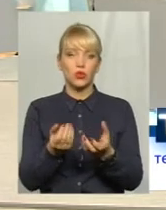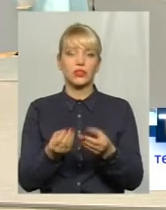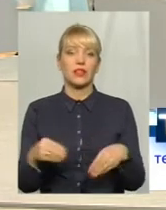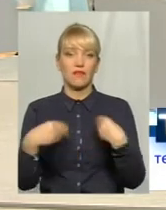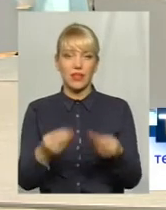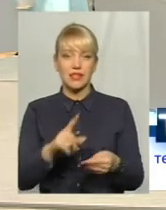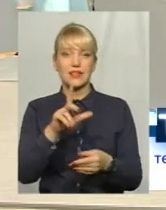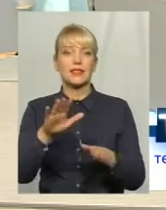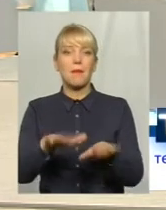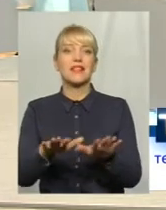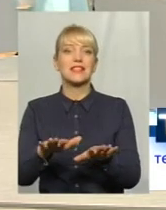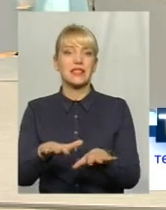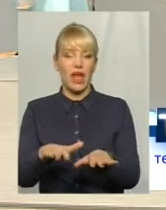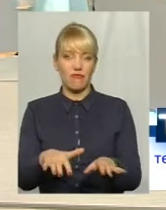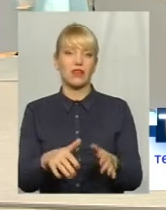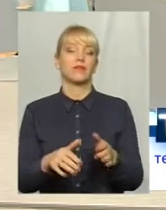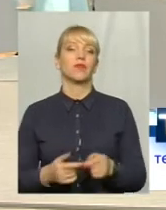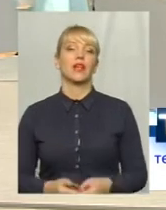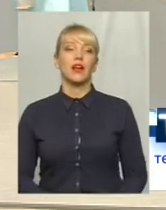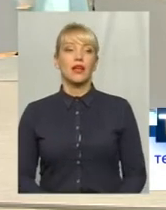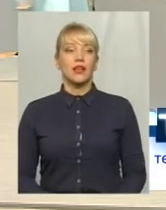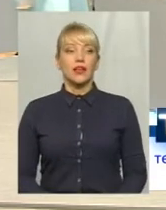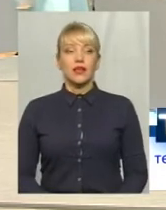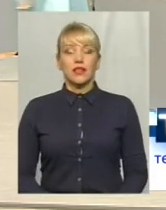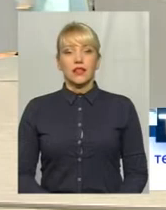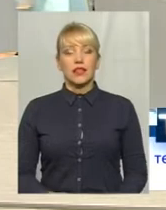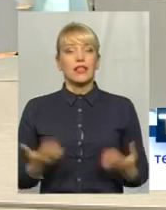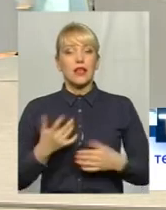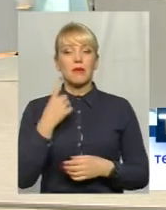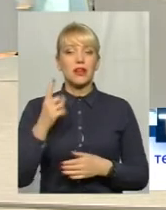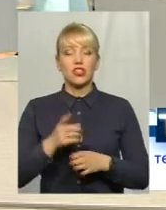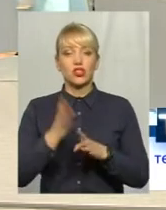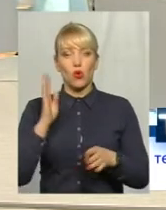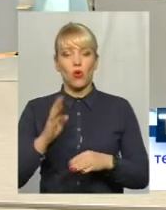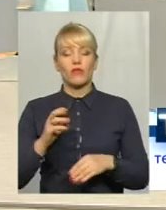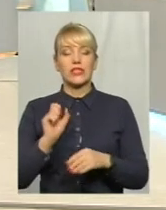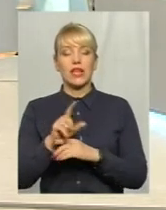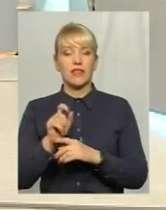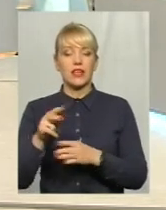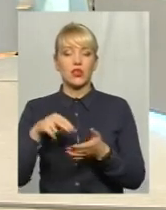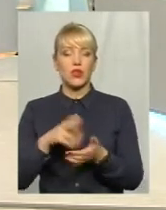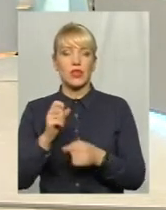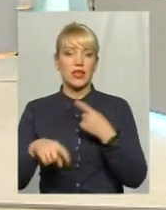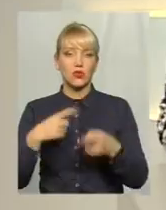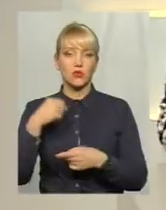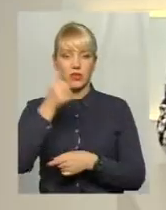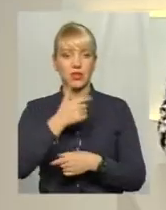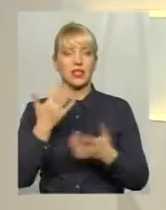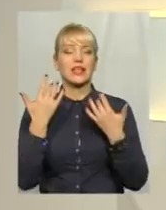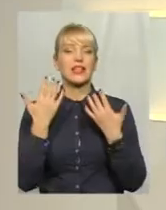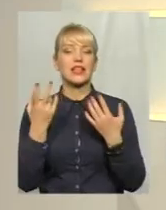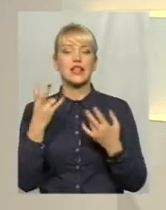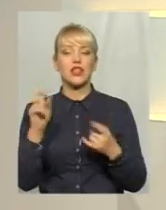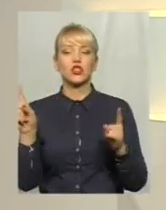А все ж таки, які першочергові завдання стоять наступного року і на що піде левова частка бюджету